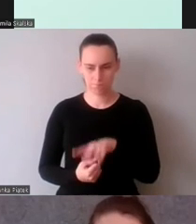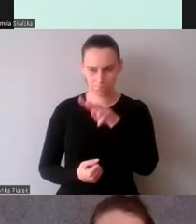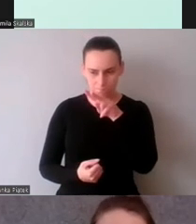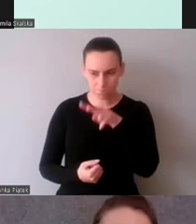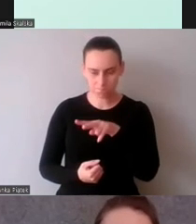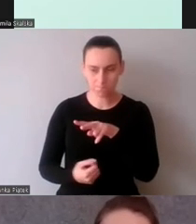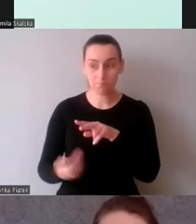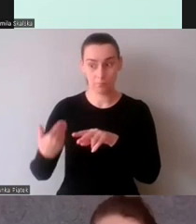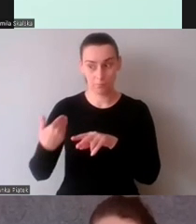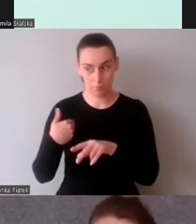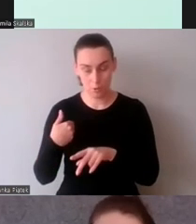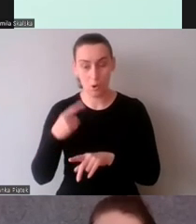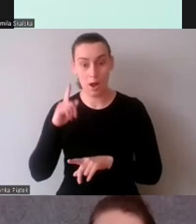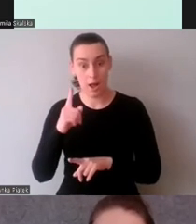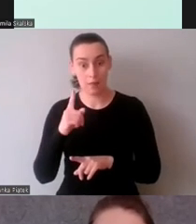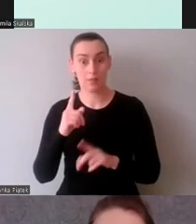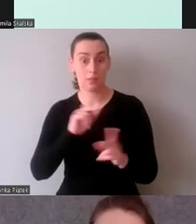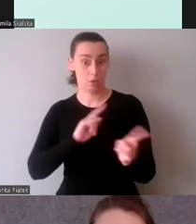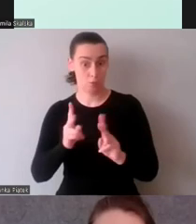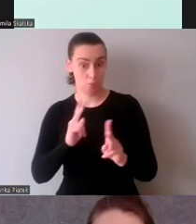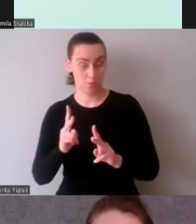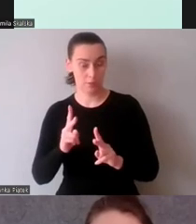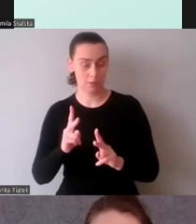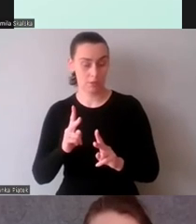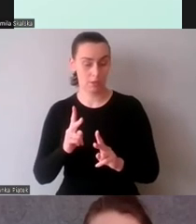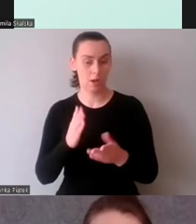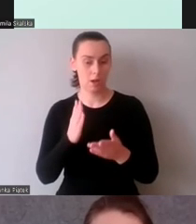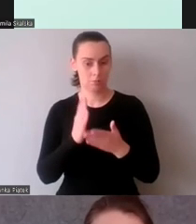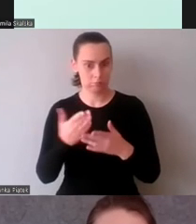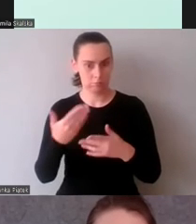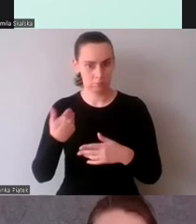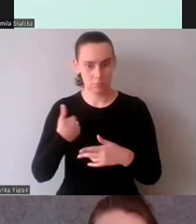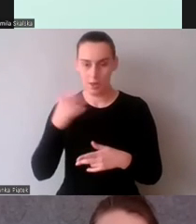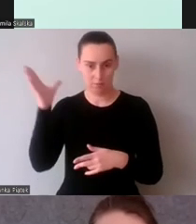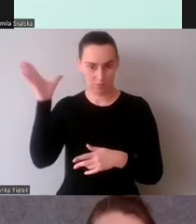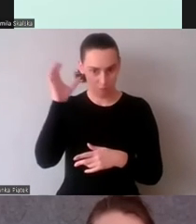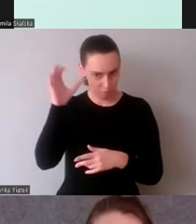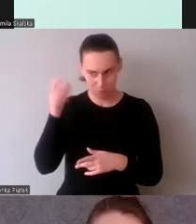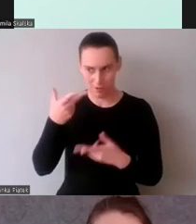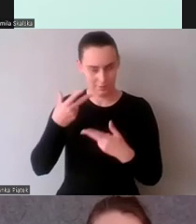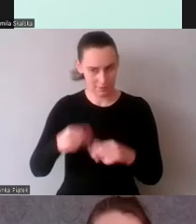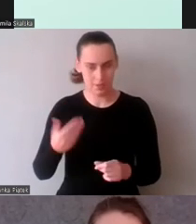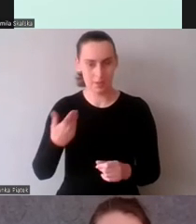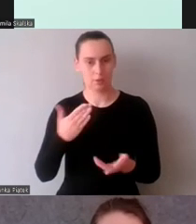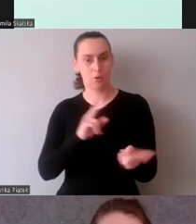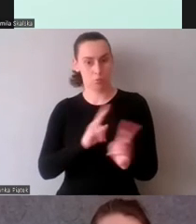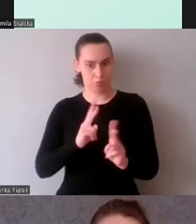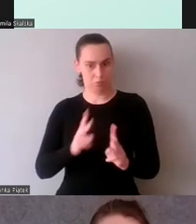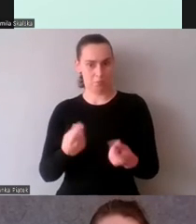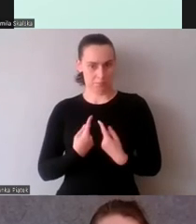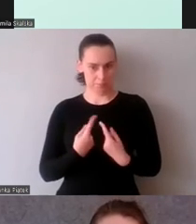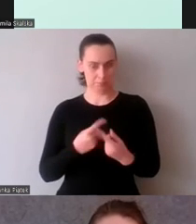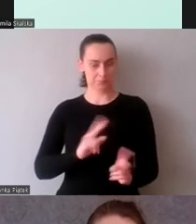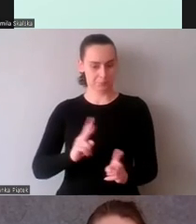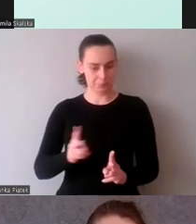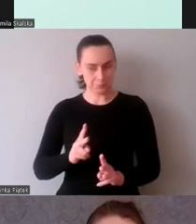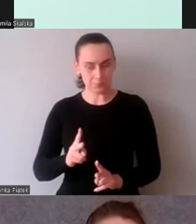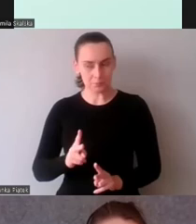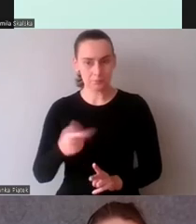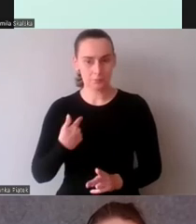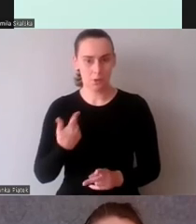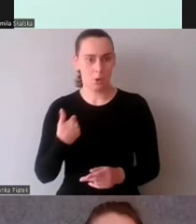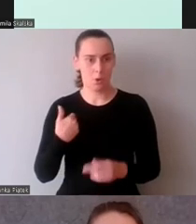Natomiast kiedy już tłumaczyli na ten język, kiedy już nie słuchali tego języka od swojego klienta, a kiedy tłumaczyli na niego, wówczas unikali